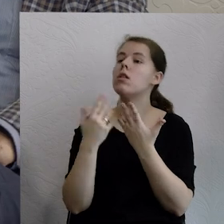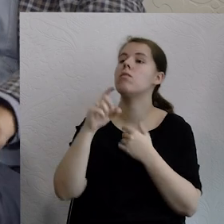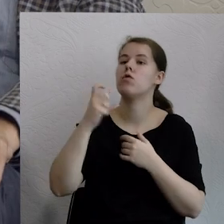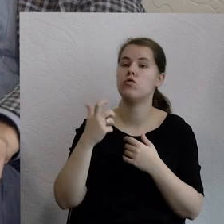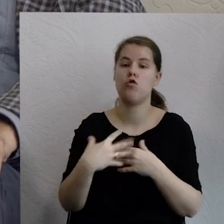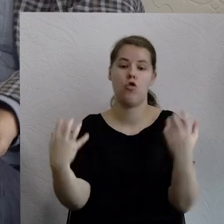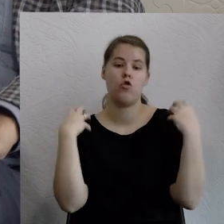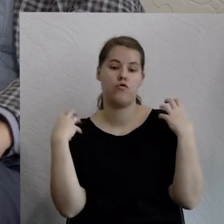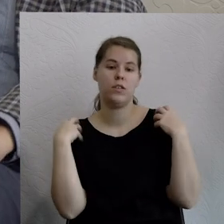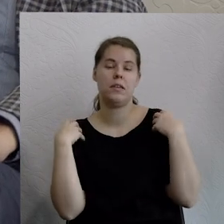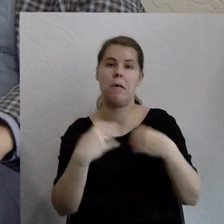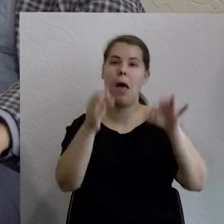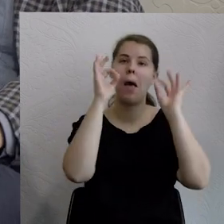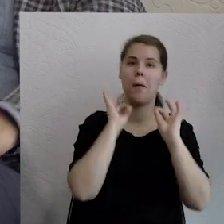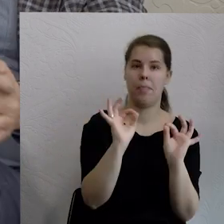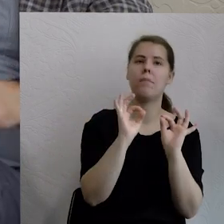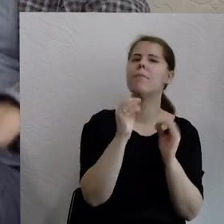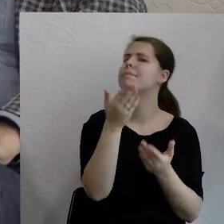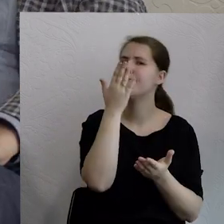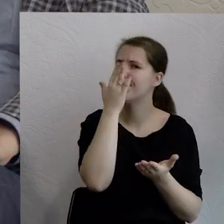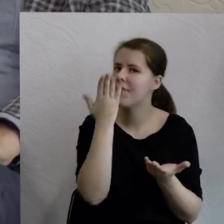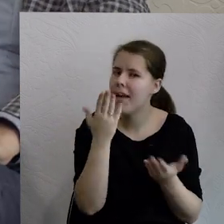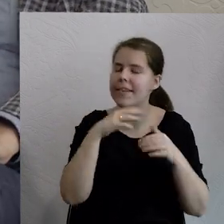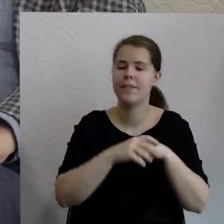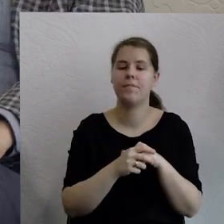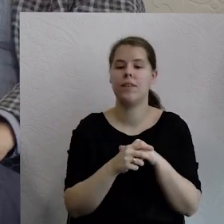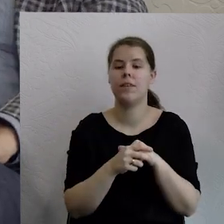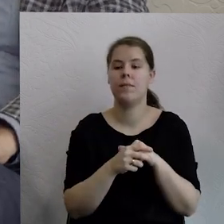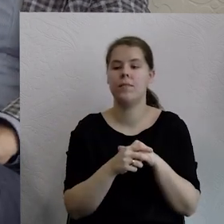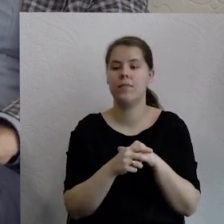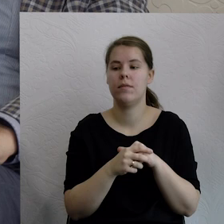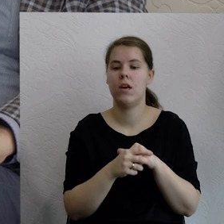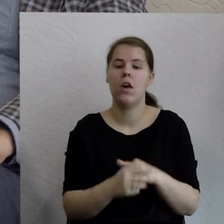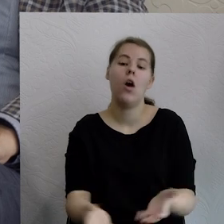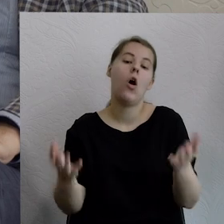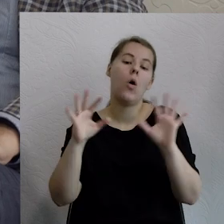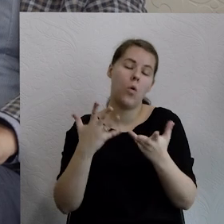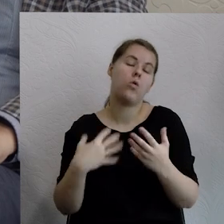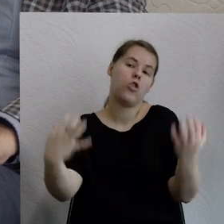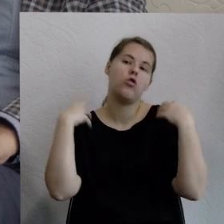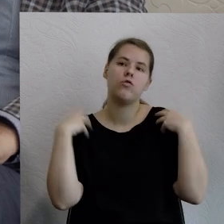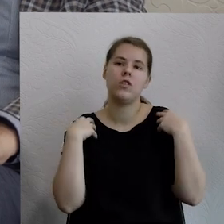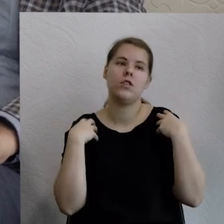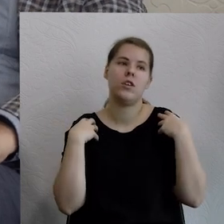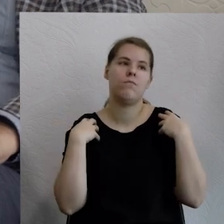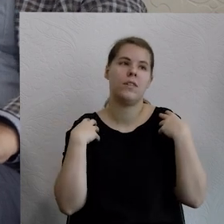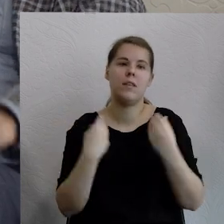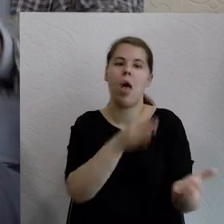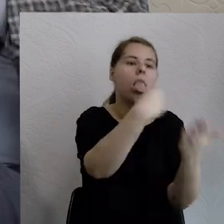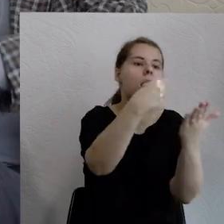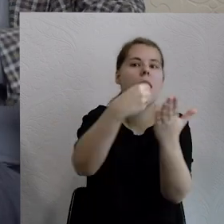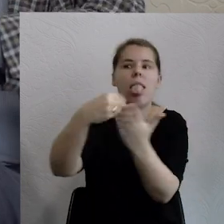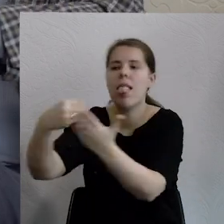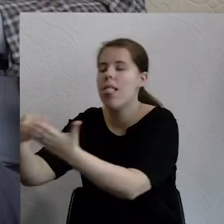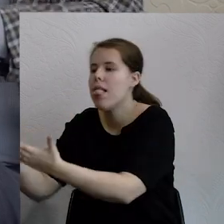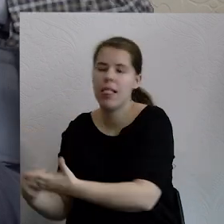jest, czyli polegające na, powiem banał, na nieskrępowanej konsumpcji, prawda, na namnażaniu, ale